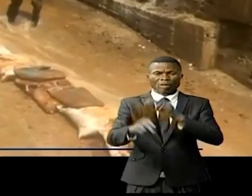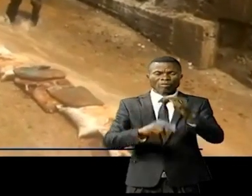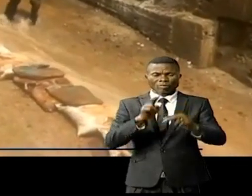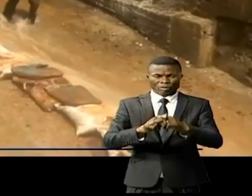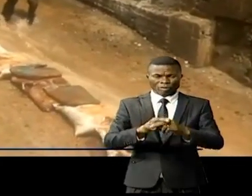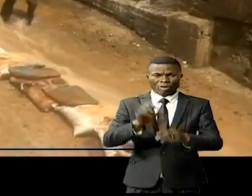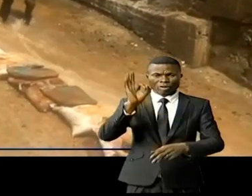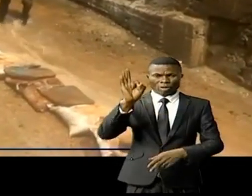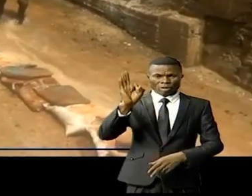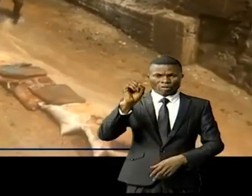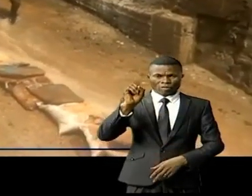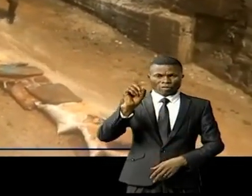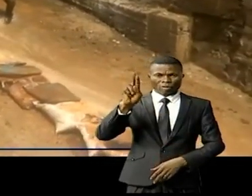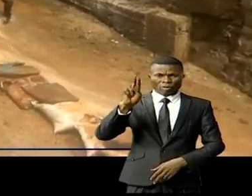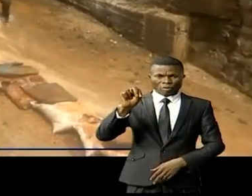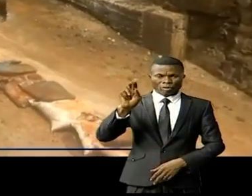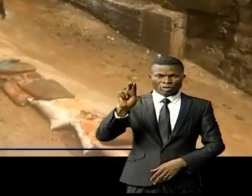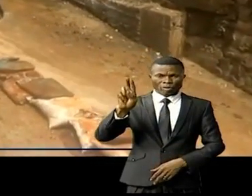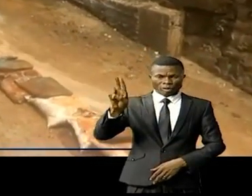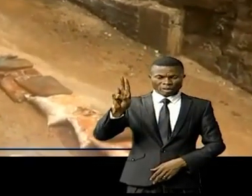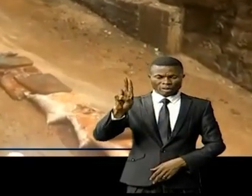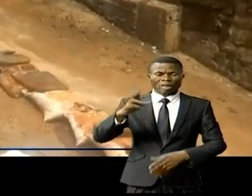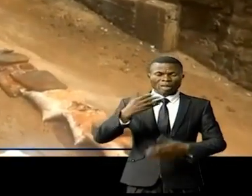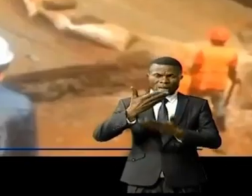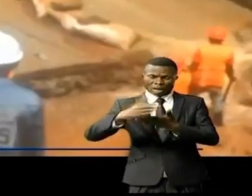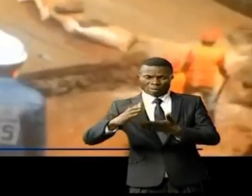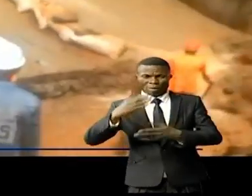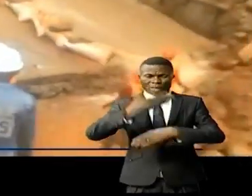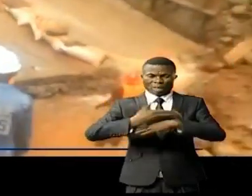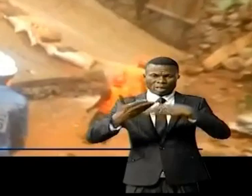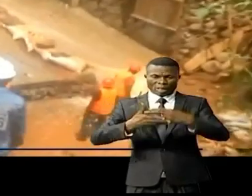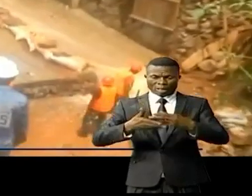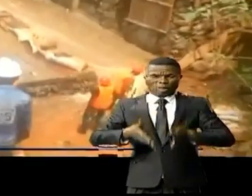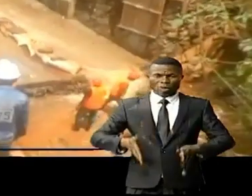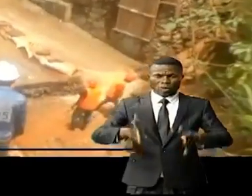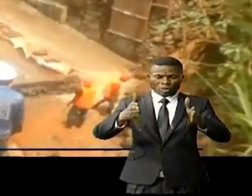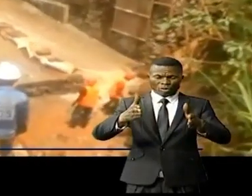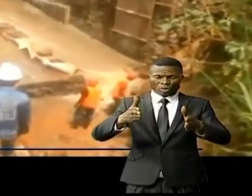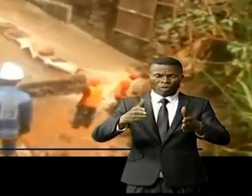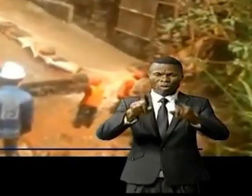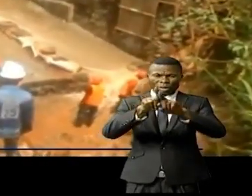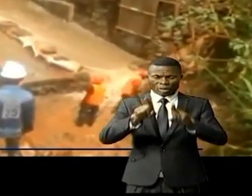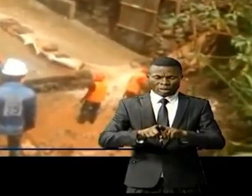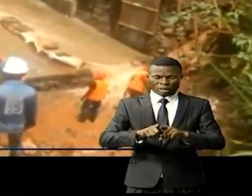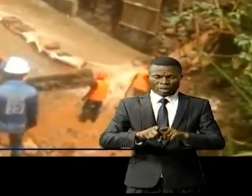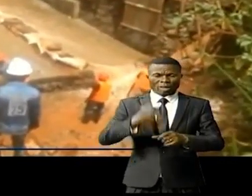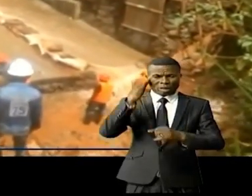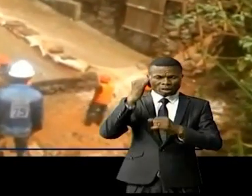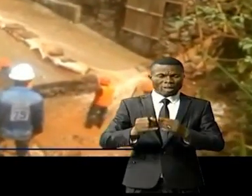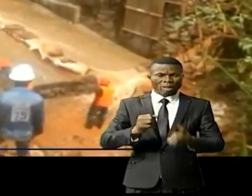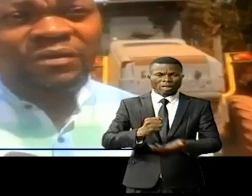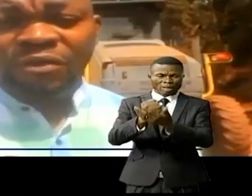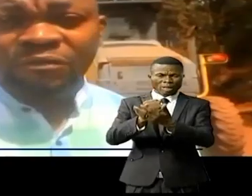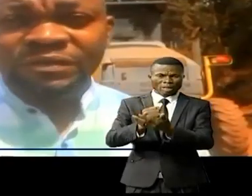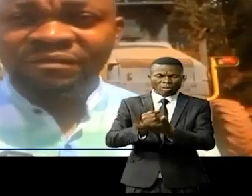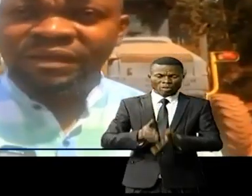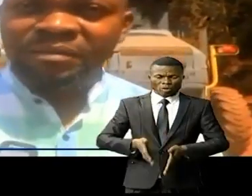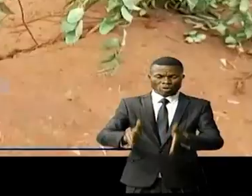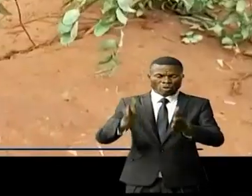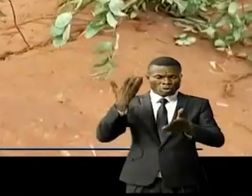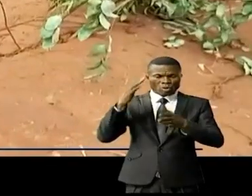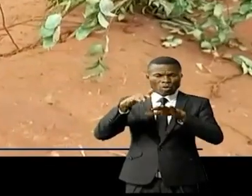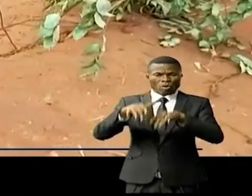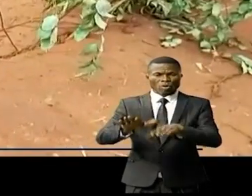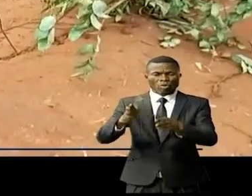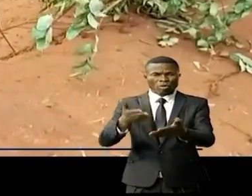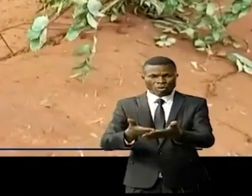fonnaire. Ces travaux sont à l'étape des reconstructions de deux murs en ailes écoulées et qui serviront des parois du collecteur. Comme vous savez, le